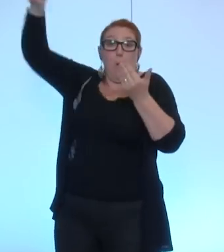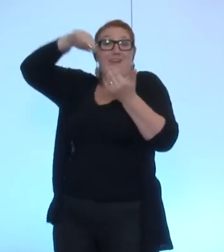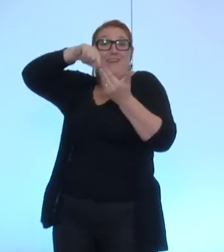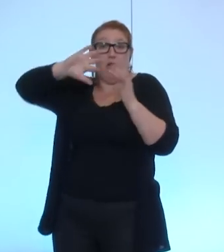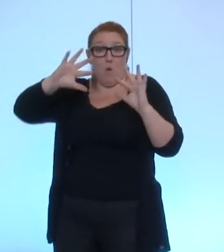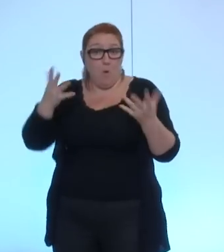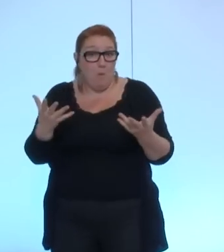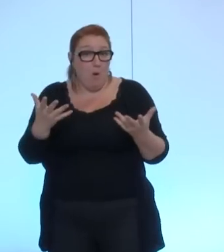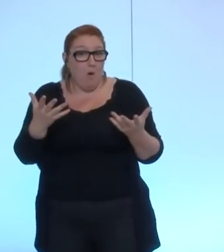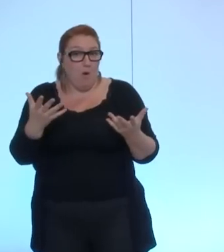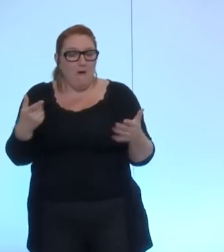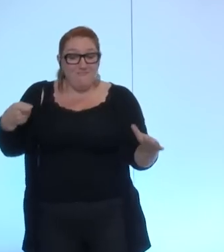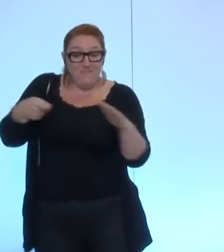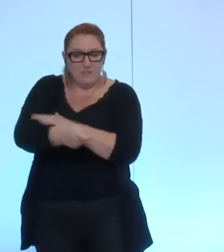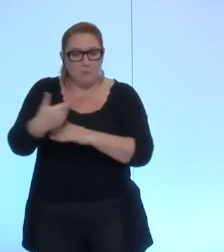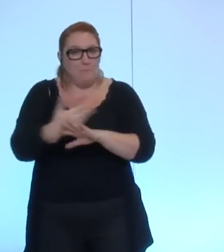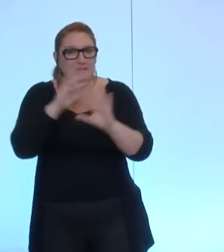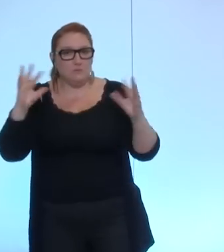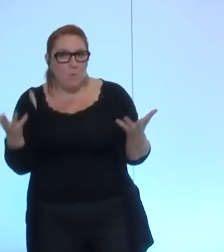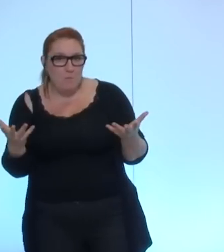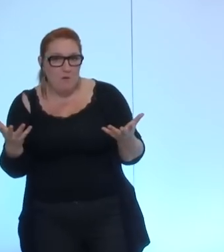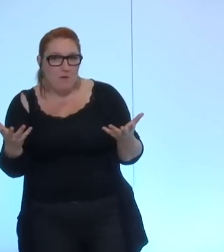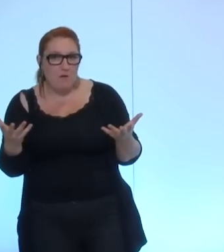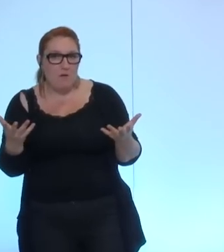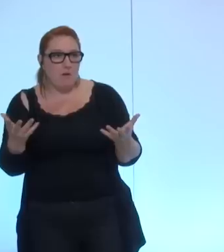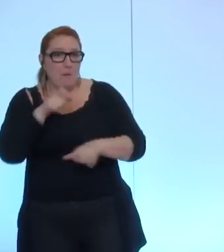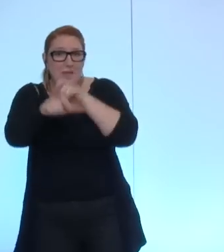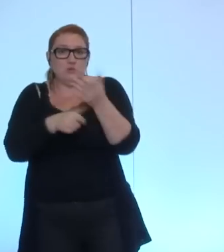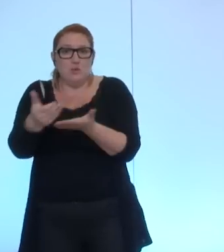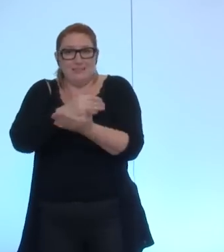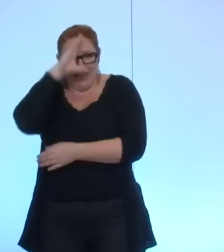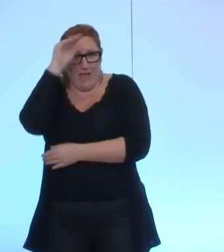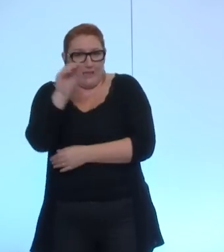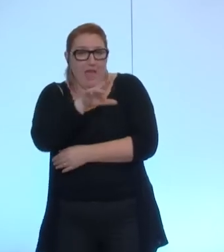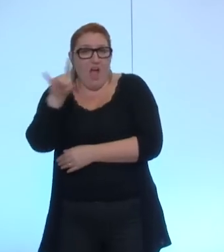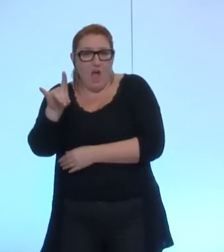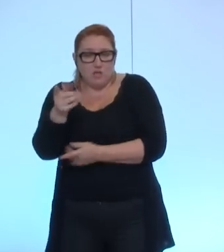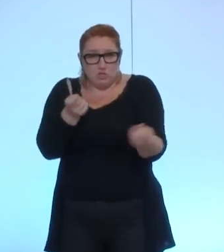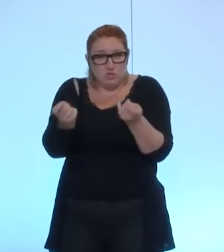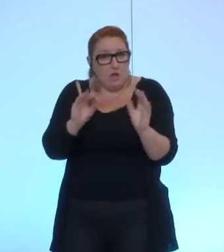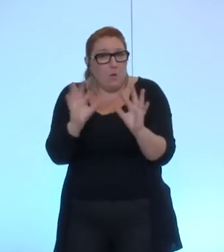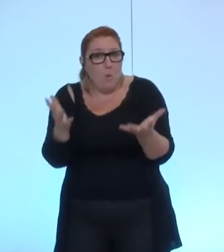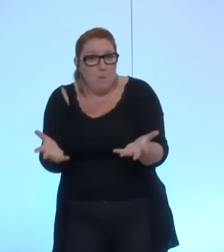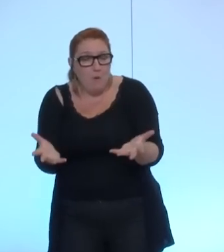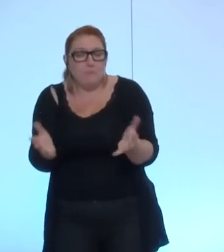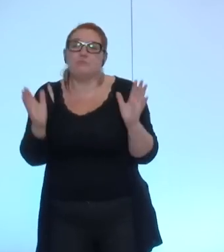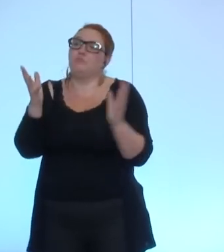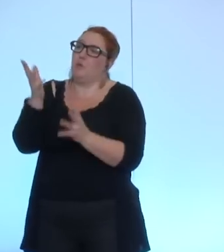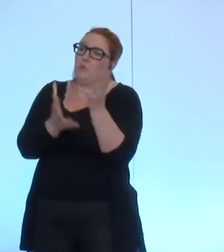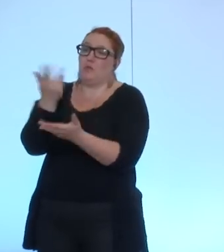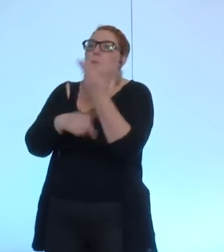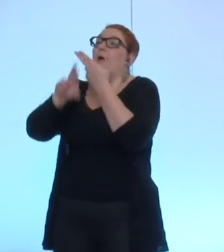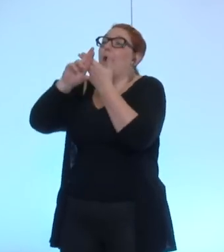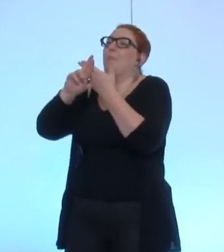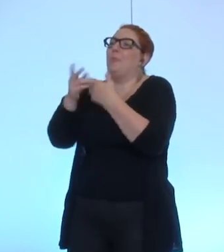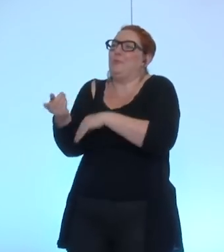transferts en termes de financement, en termes de gestion des ressources humaines ? Et si vous ne pas tout de suite répondre à tout